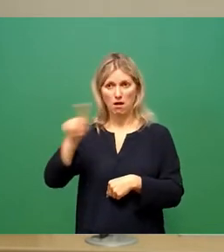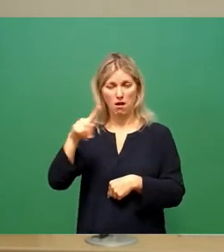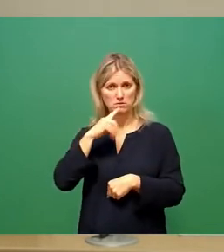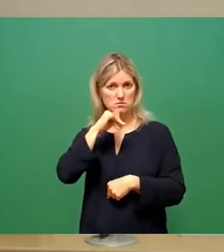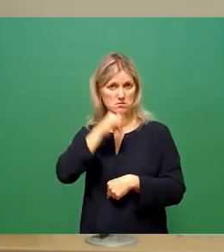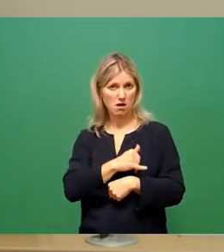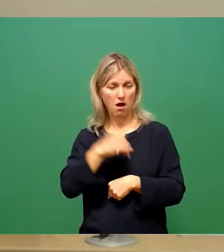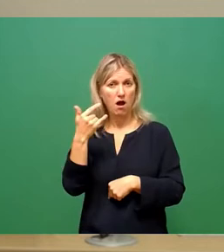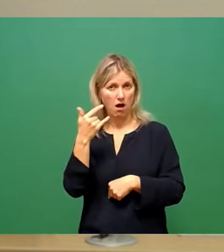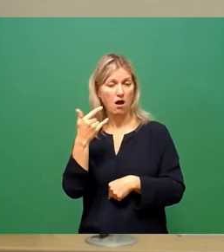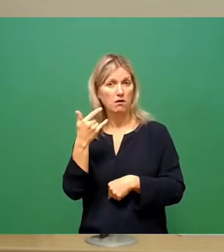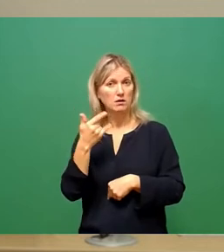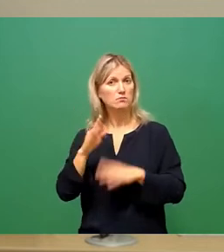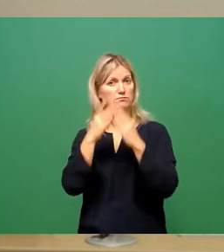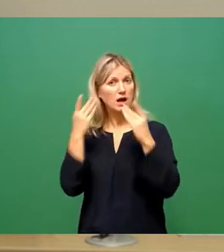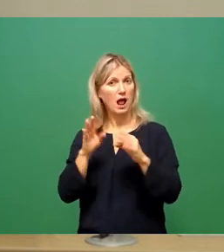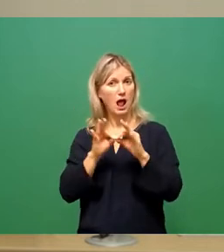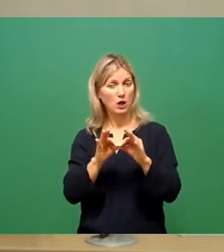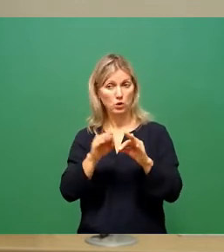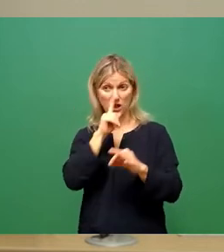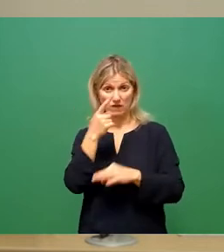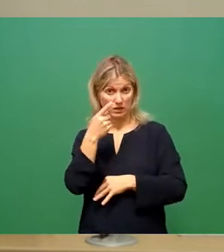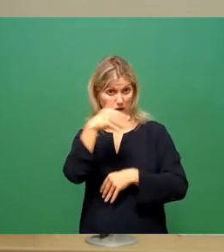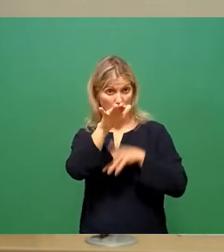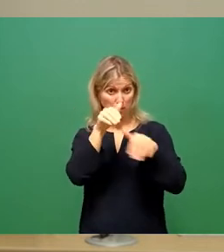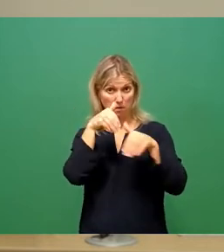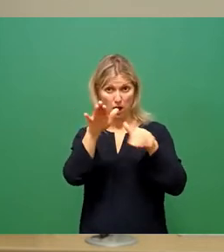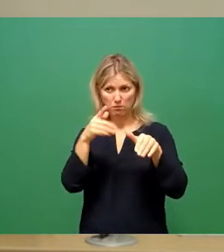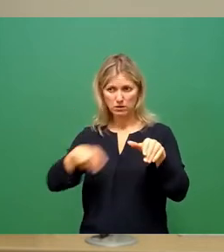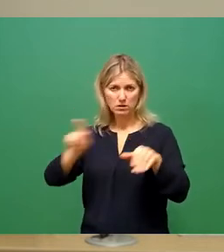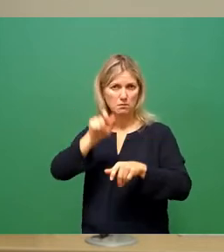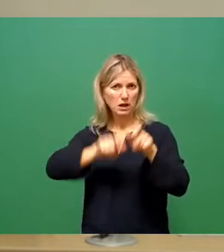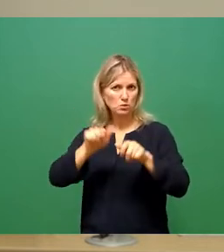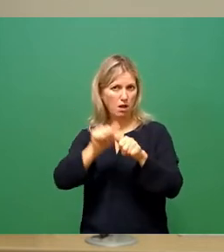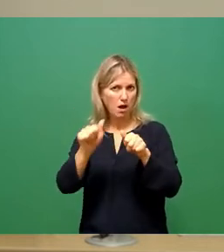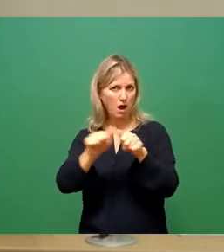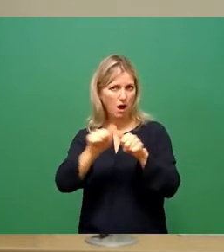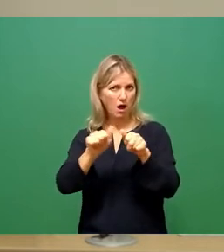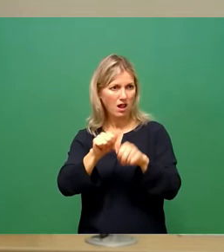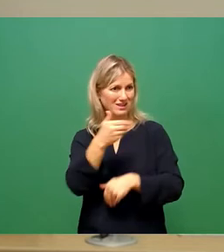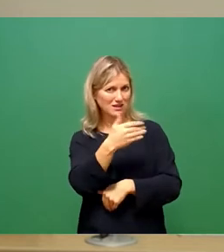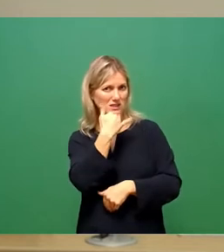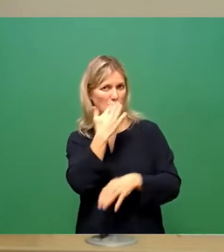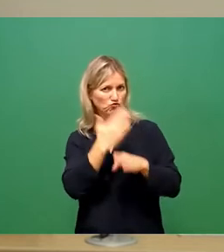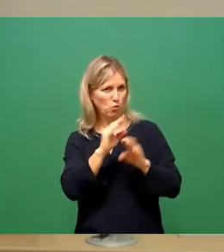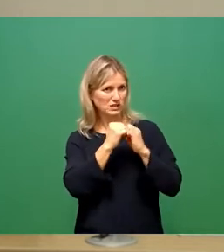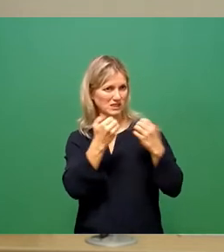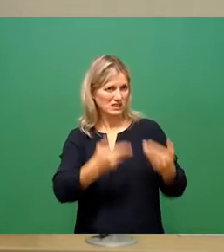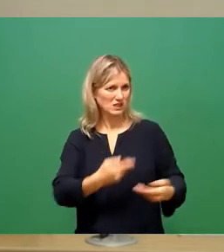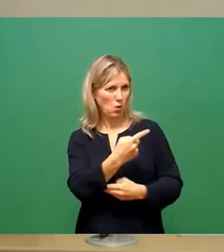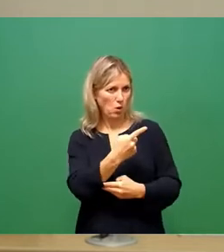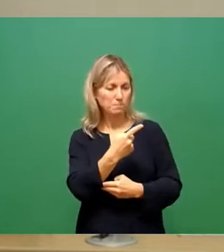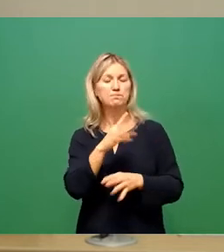was für eine angespannte personelle Situation in den Einrichtungen spricht. Das haben Sie ja de facto geschildert. In der Folge hat das Amt für